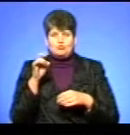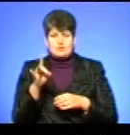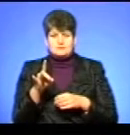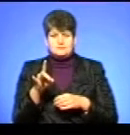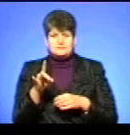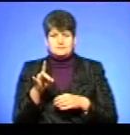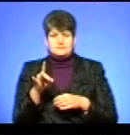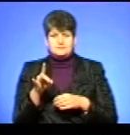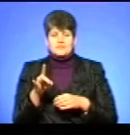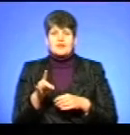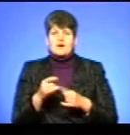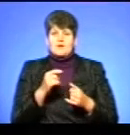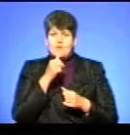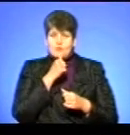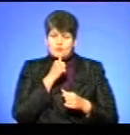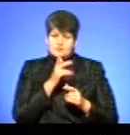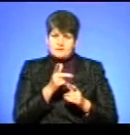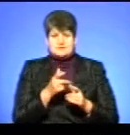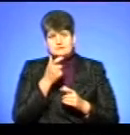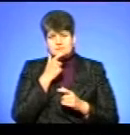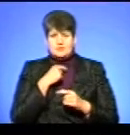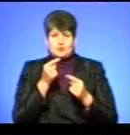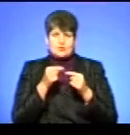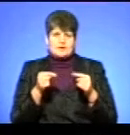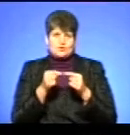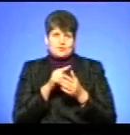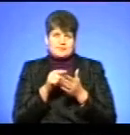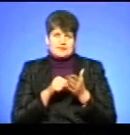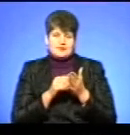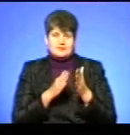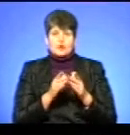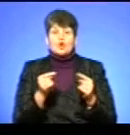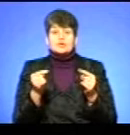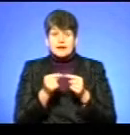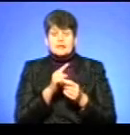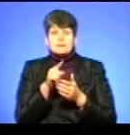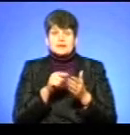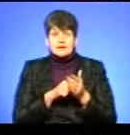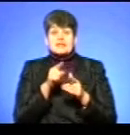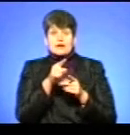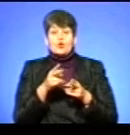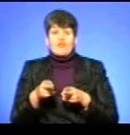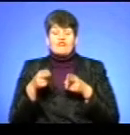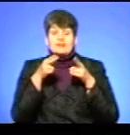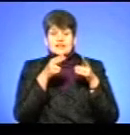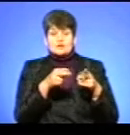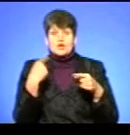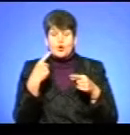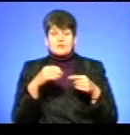попрошу, по-перше, вашої толерантності, а по-друге, конкретики у запитання. Конкретне питання. Як його виносили з облавтодору?